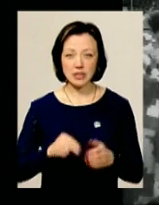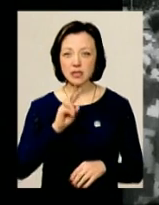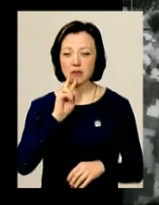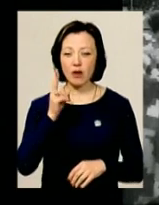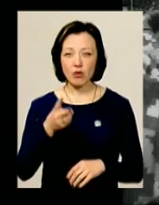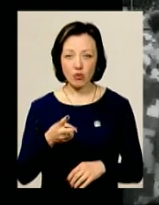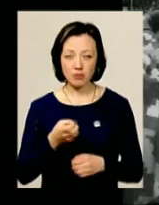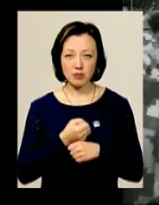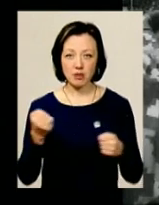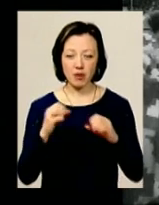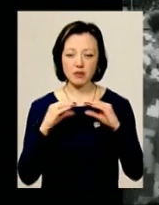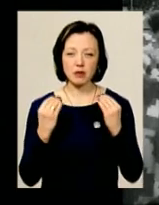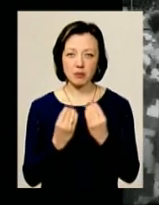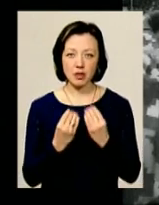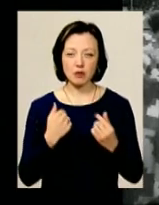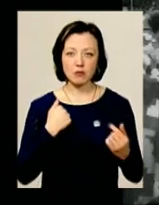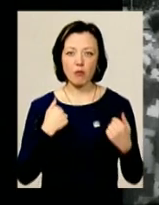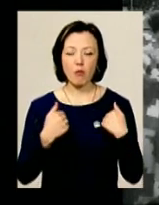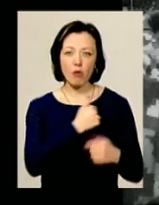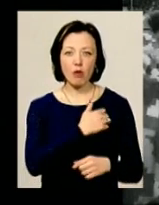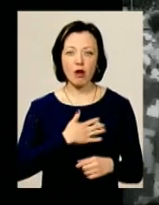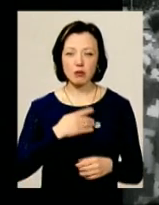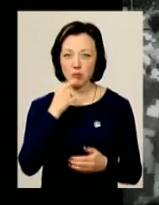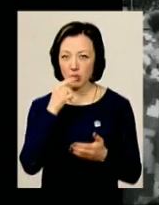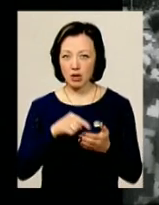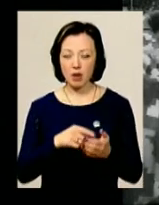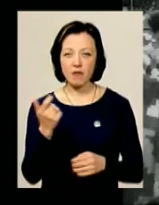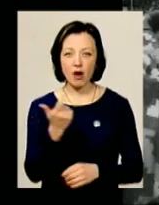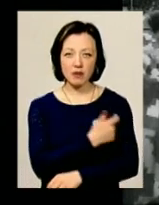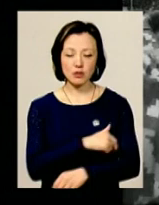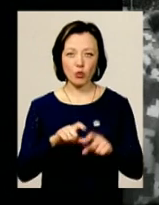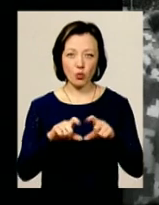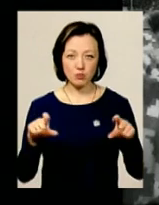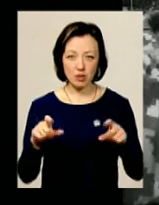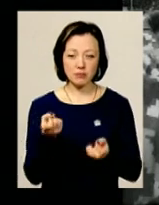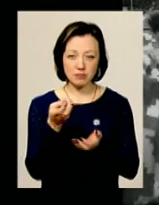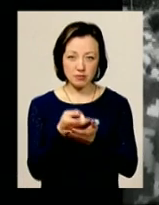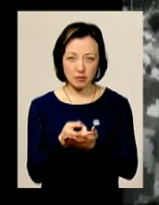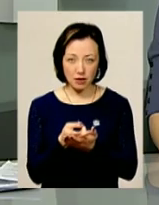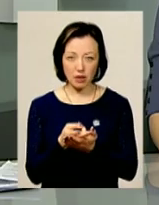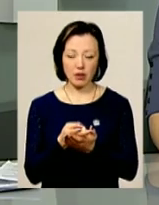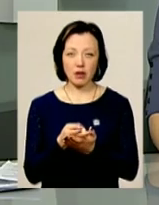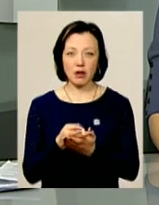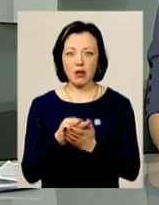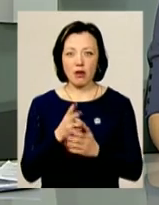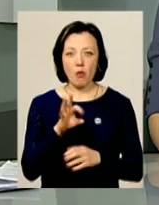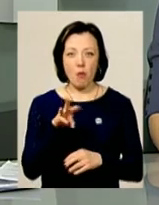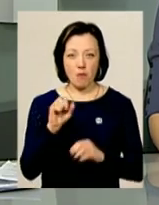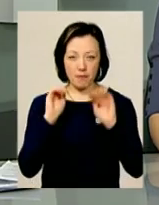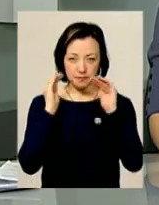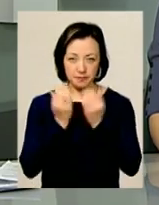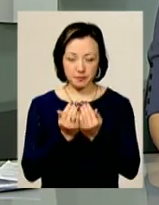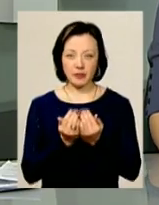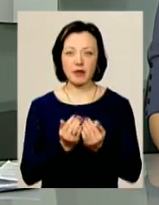два роки бойець підірвався на міні, з пораненнями потрапив у Харківський госпіталь, де тиждень перебував у комі. Батько АТОвця Віктор Мустаце з